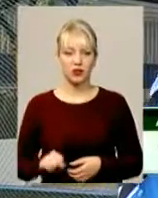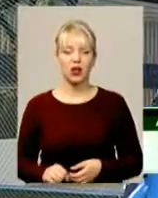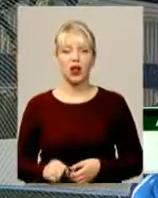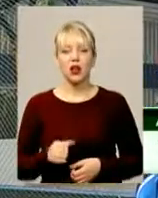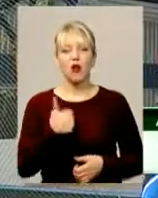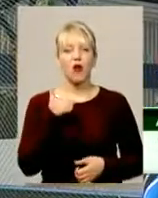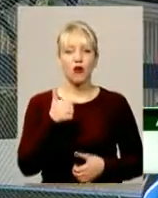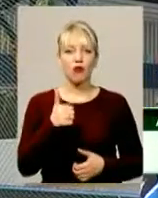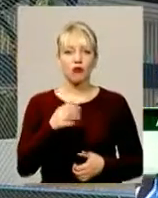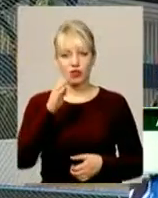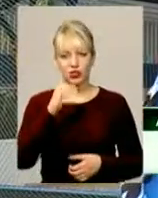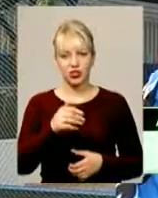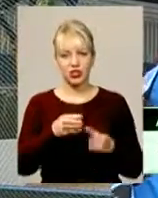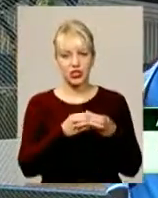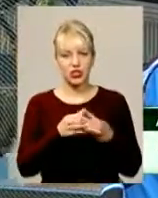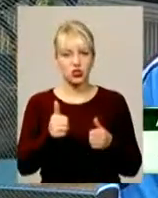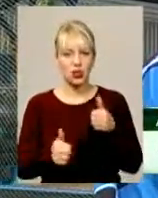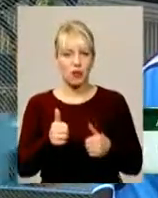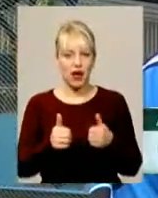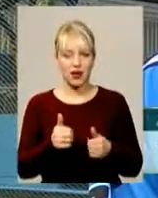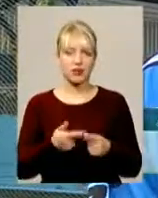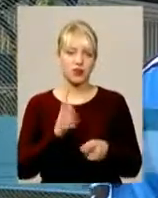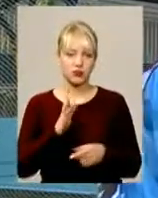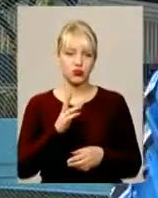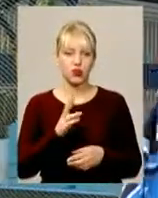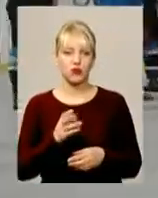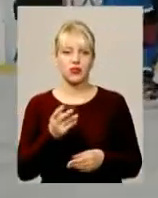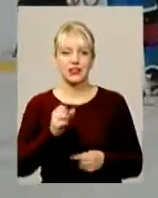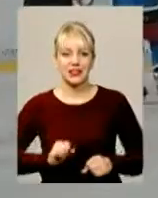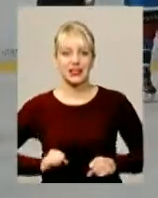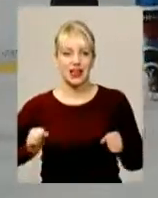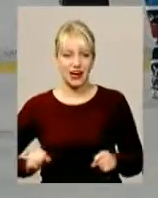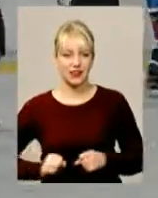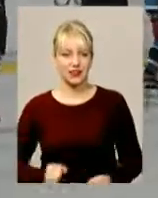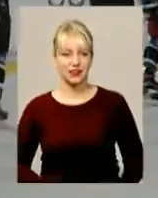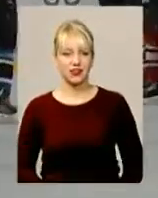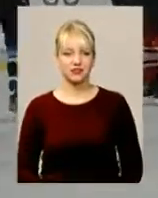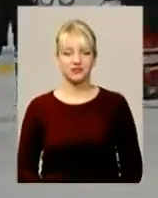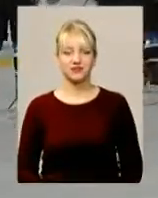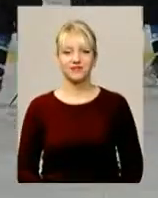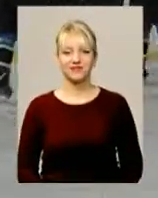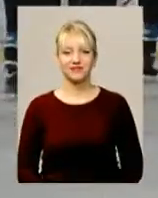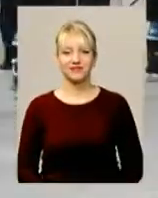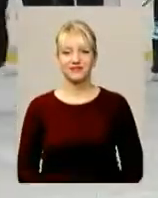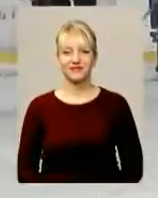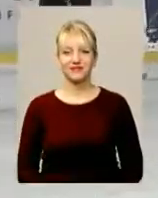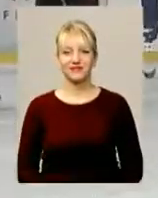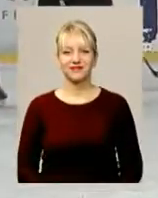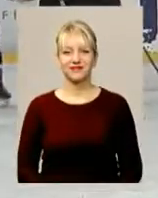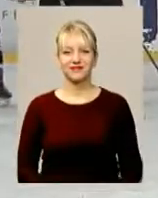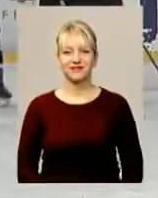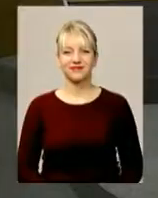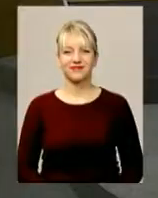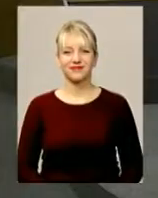позиційно. Сильні гравці. Подивимося, будемо старатися. Ярослав Антушевський, Дем'ян Цегольник. Новини Поділля. Центр.